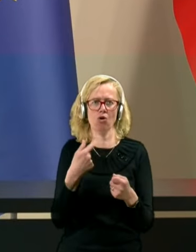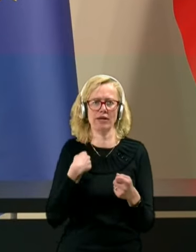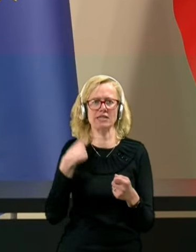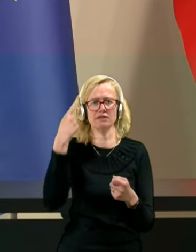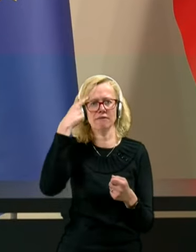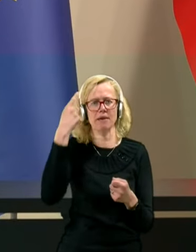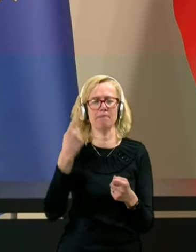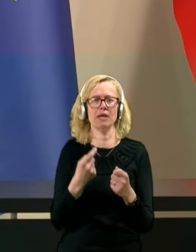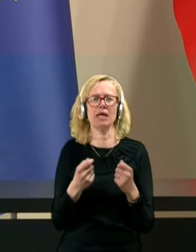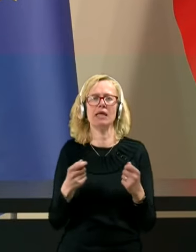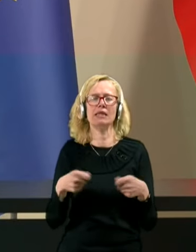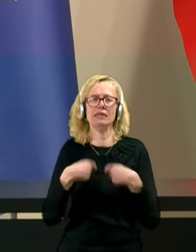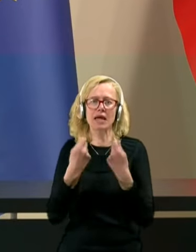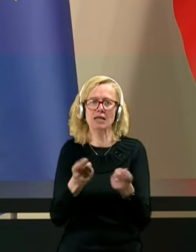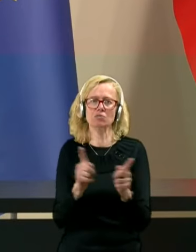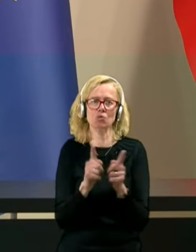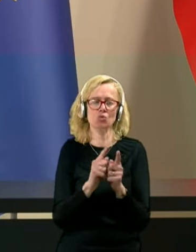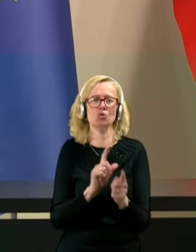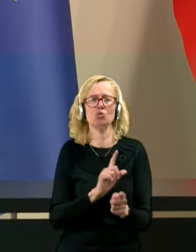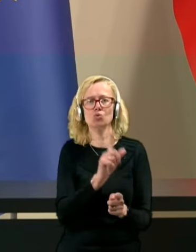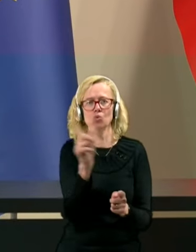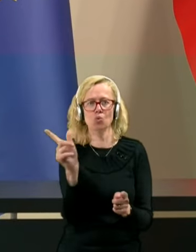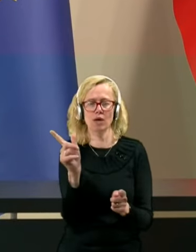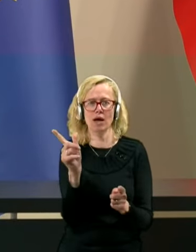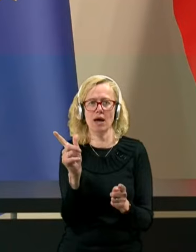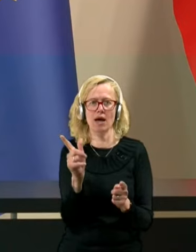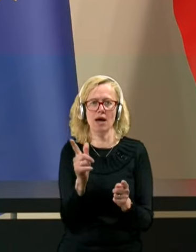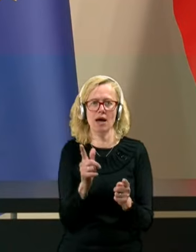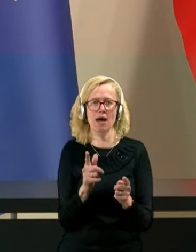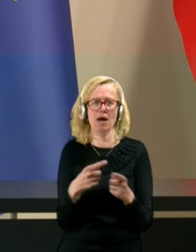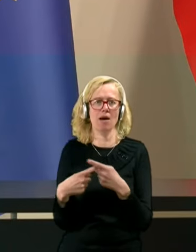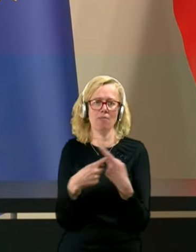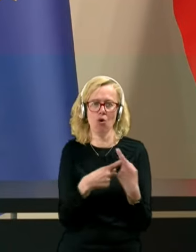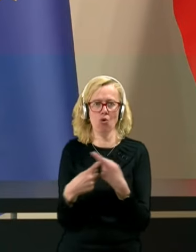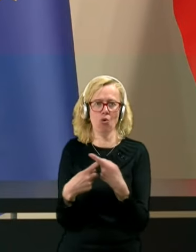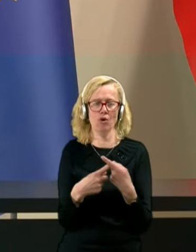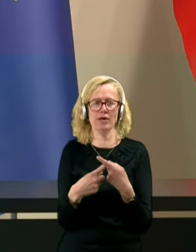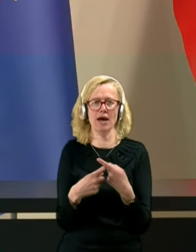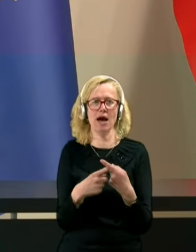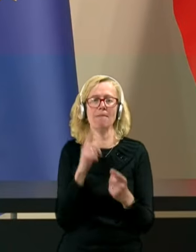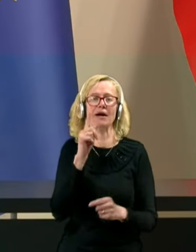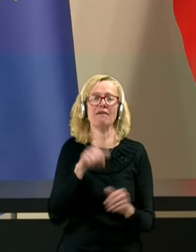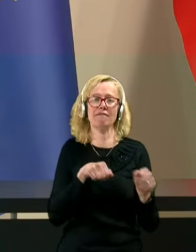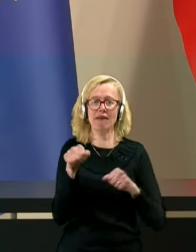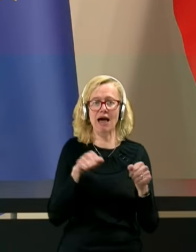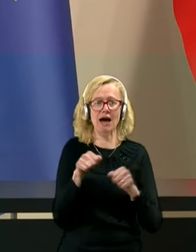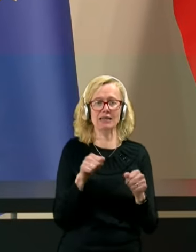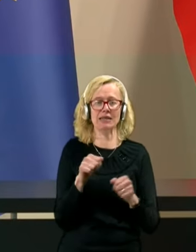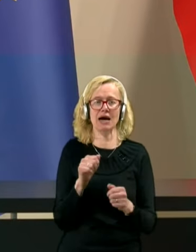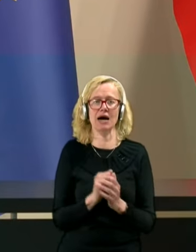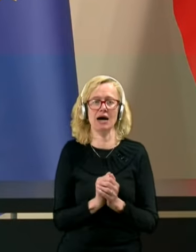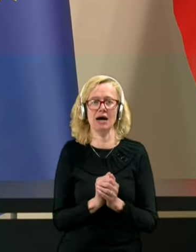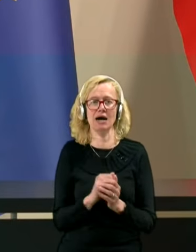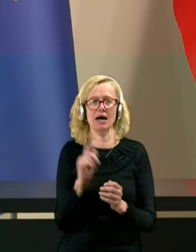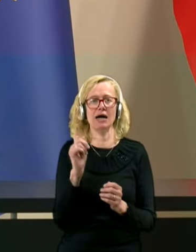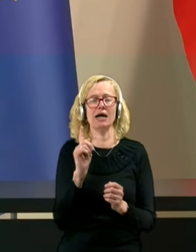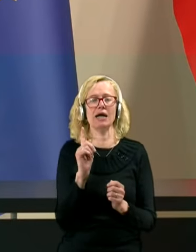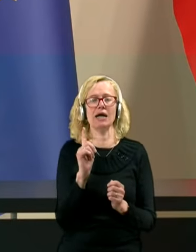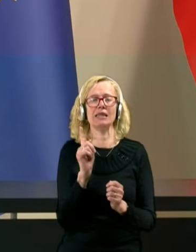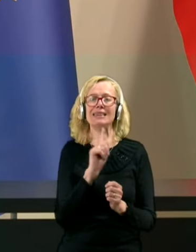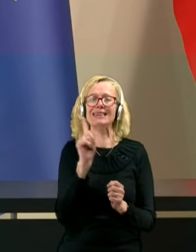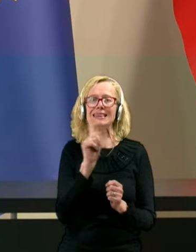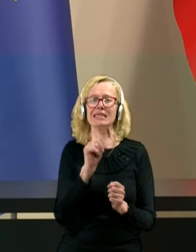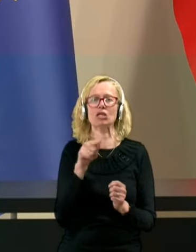dali smo pa tudi druge predloge. Samo ni vlada tista, ki pa to z strokovnega